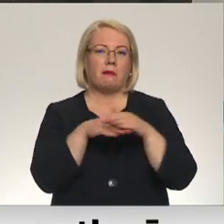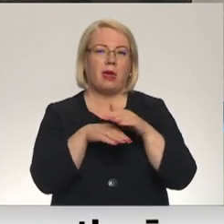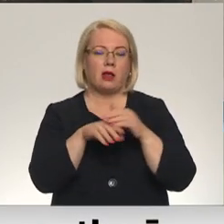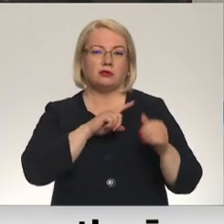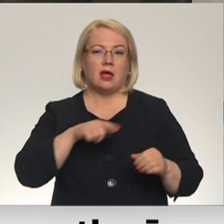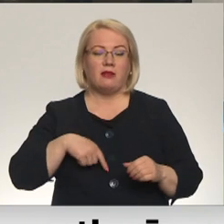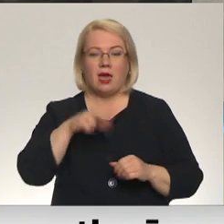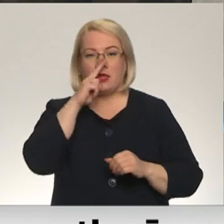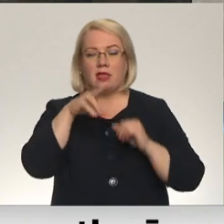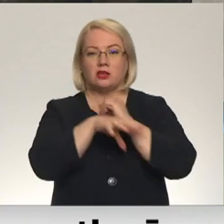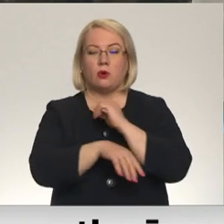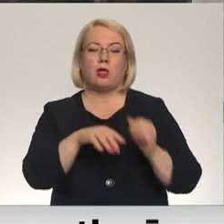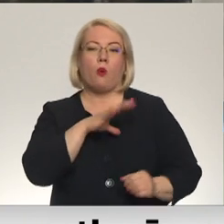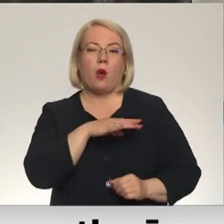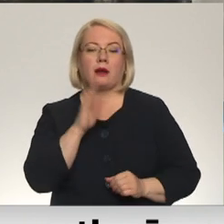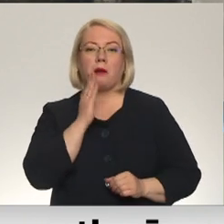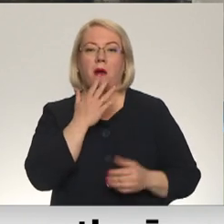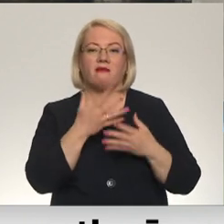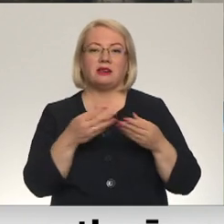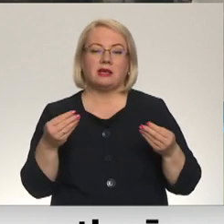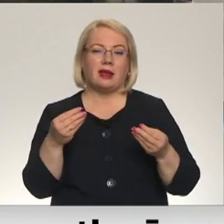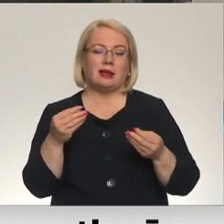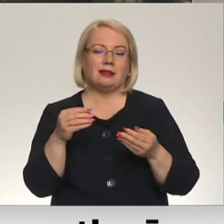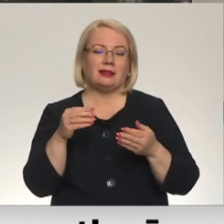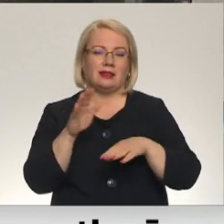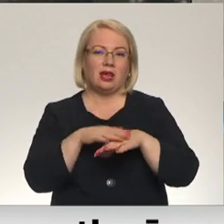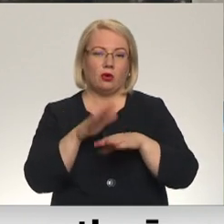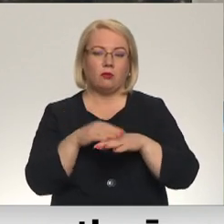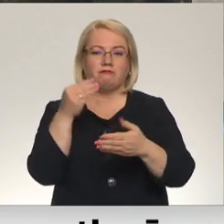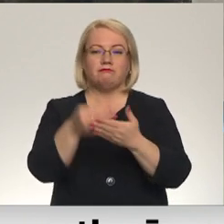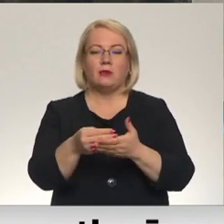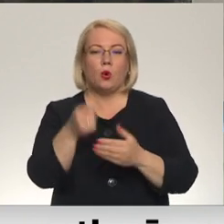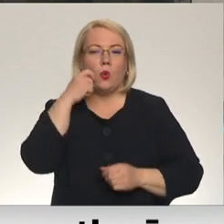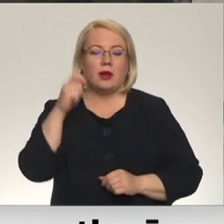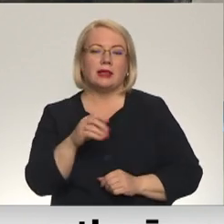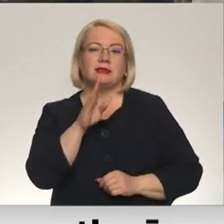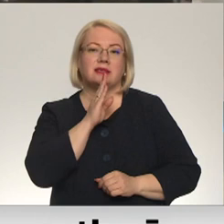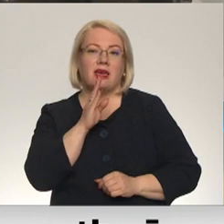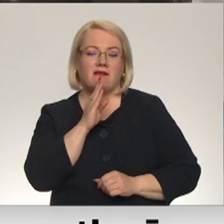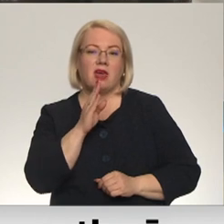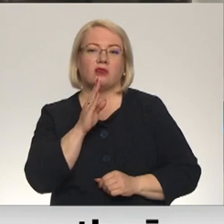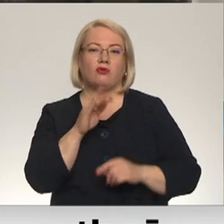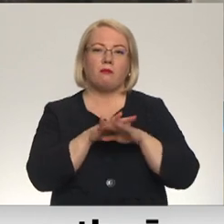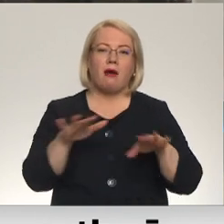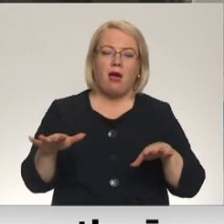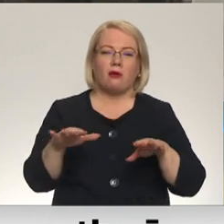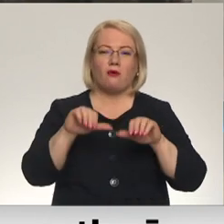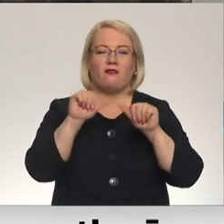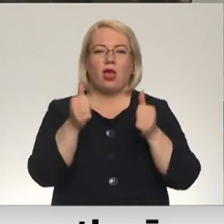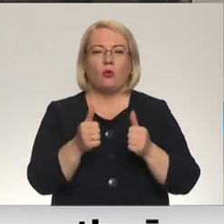nedēļas nogalēja ogrē pavasar tirgo apmeklētā iegādājās Ukrainas sieviešu un bērnu veidotos rokdarbus, kā arī iepazina